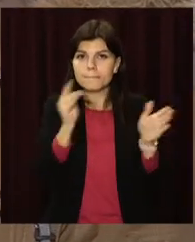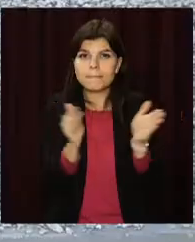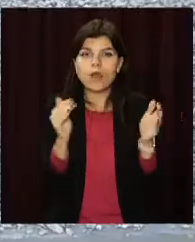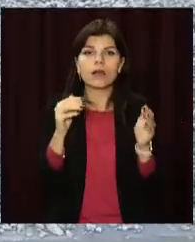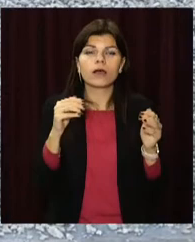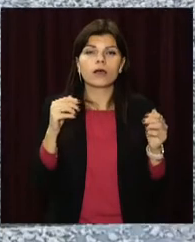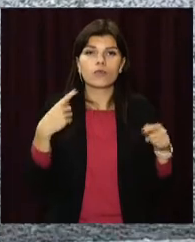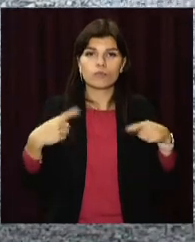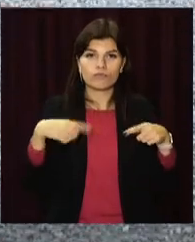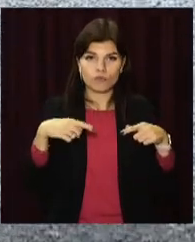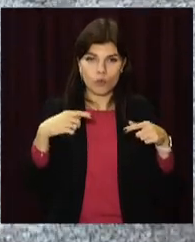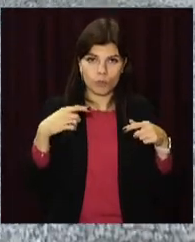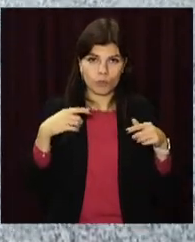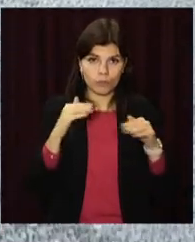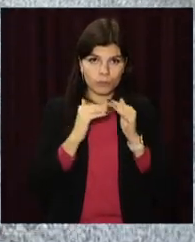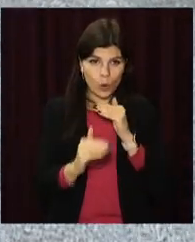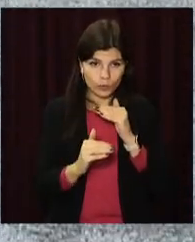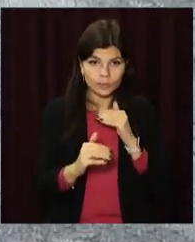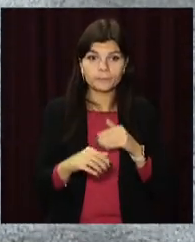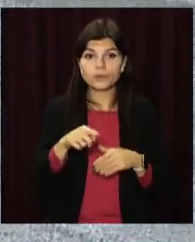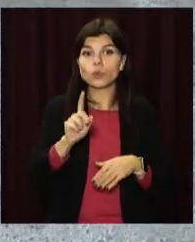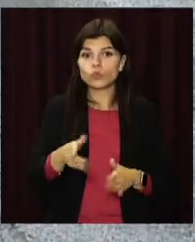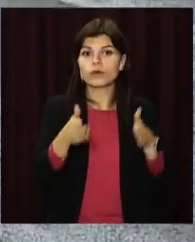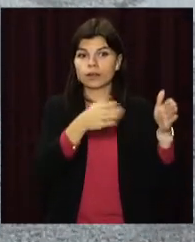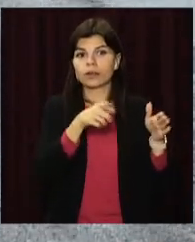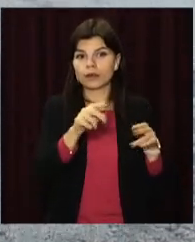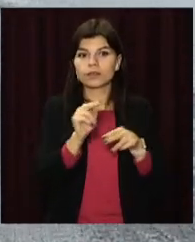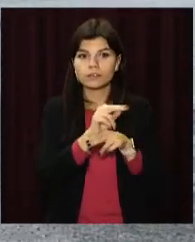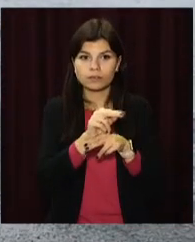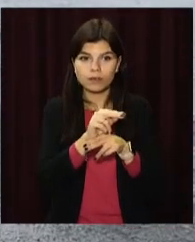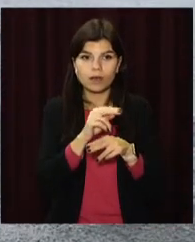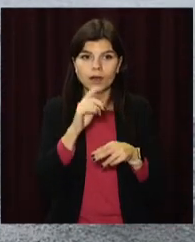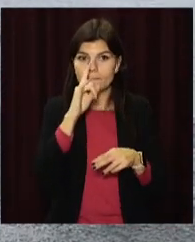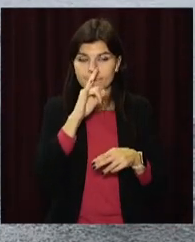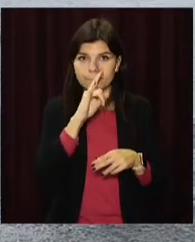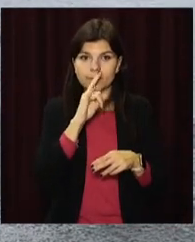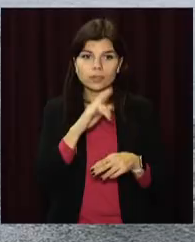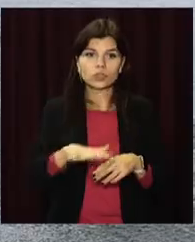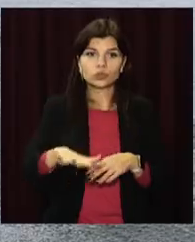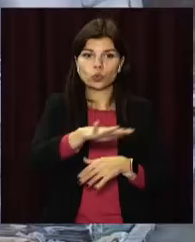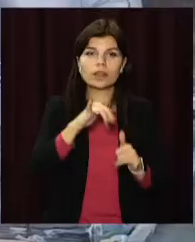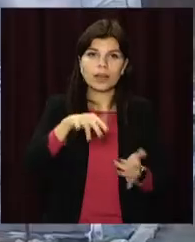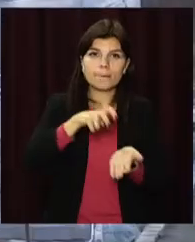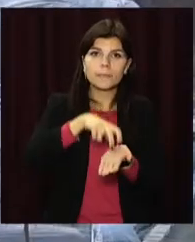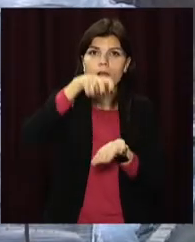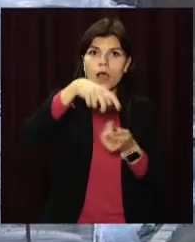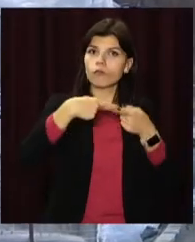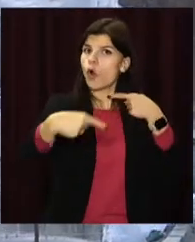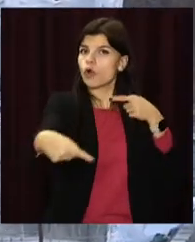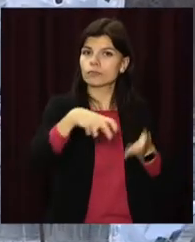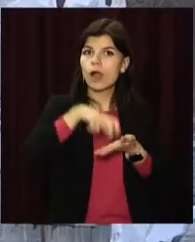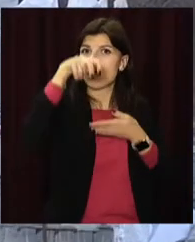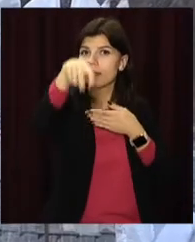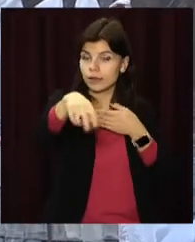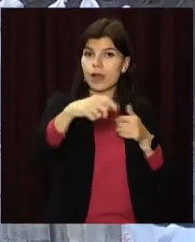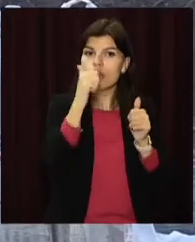поле. Кипить робота і на інших локаціях. Будівельники готують основу під маленьке футбольне поле, зону для стрибків у довжину, бігові доріжки.